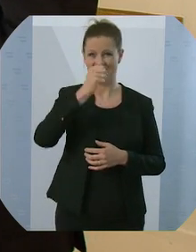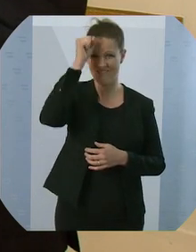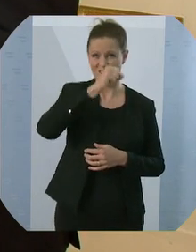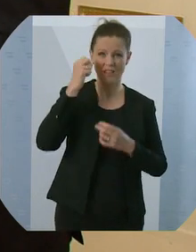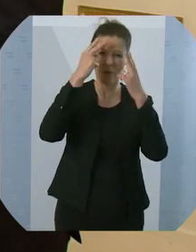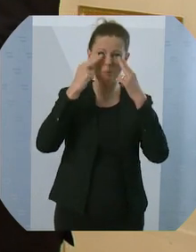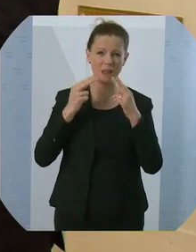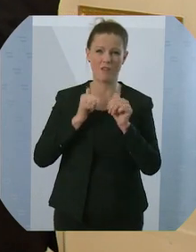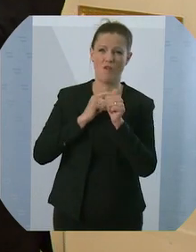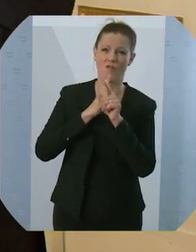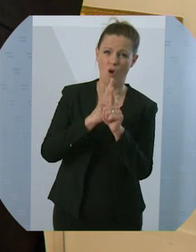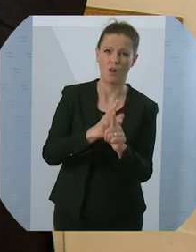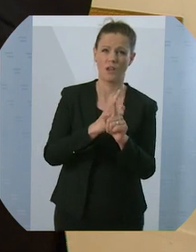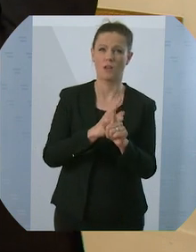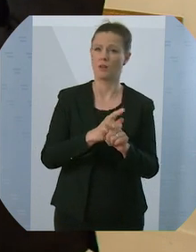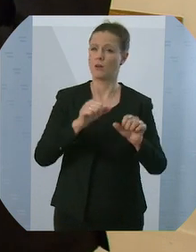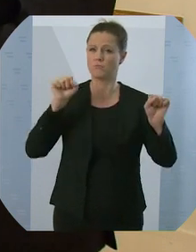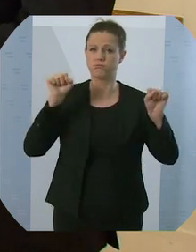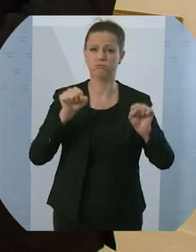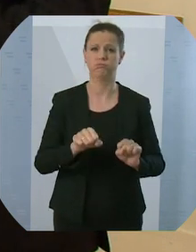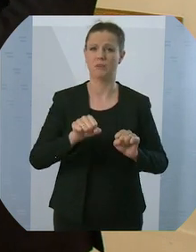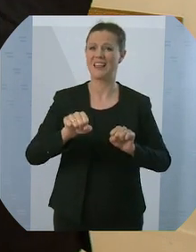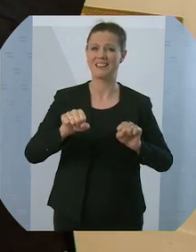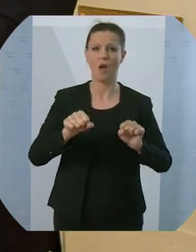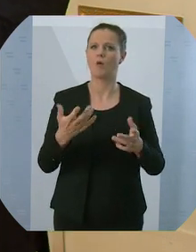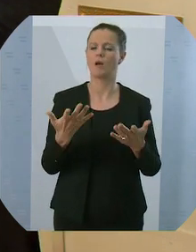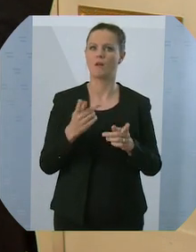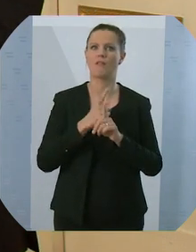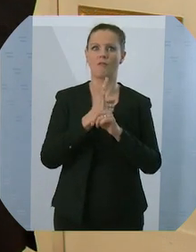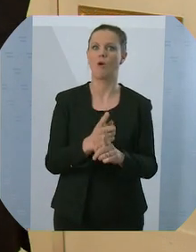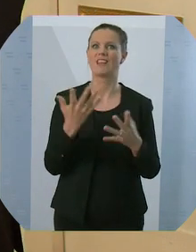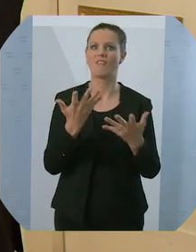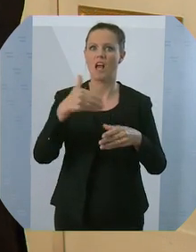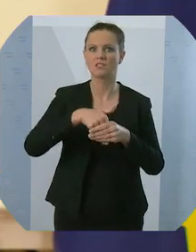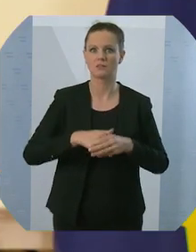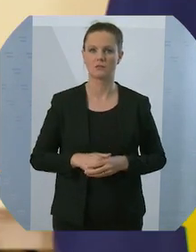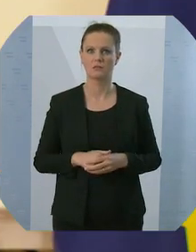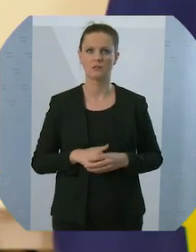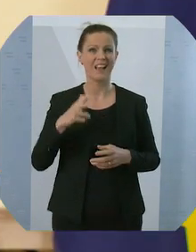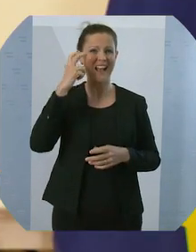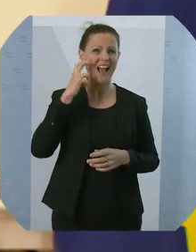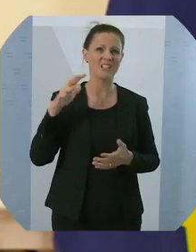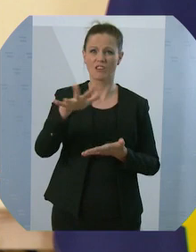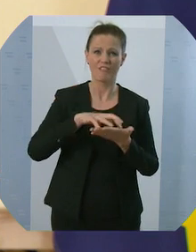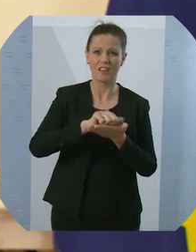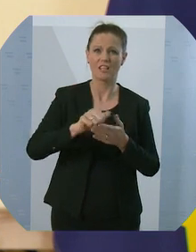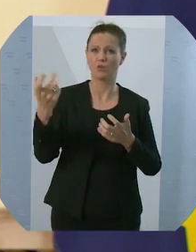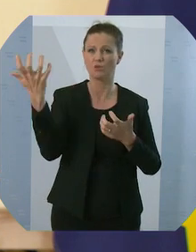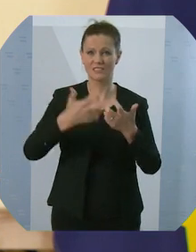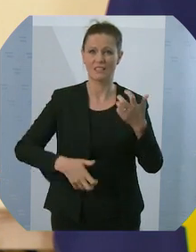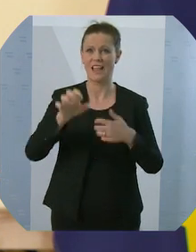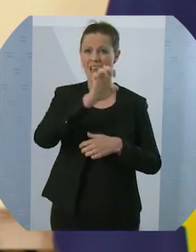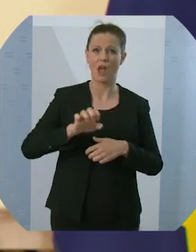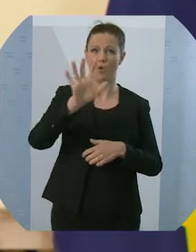totalitärer Terror geführt haben. Dieser Rassen- und Vernichtungskrieg hat Europa in ein Schlachtfeld verwandelt